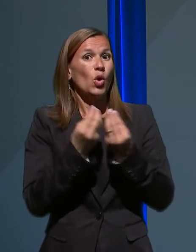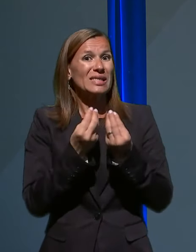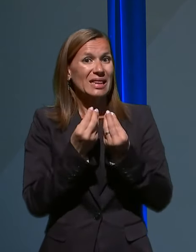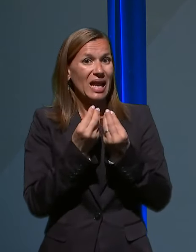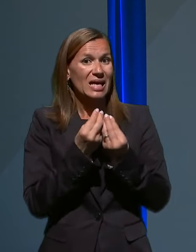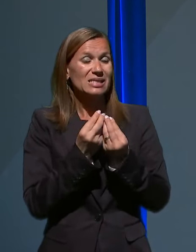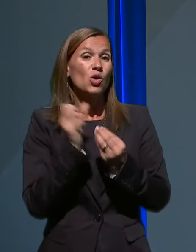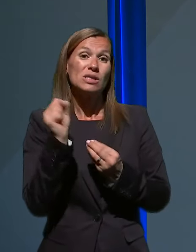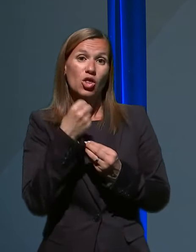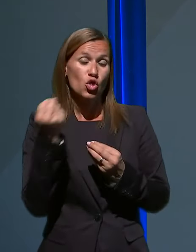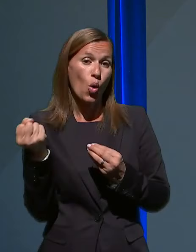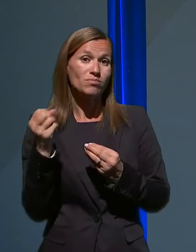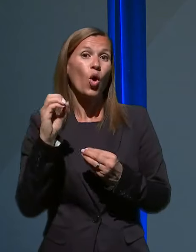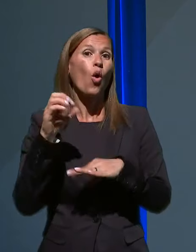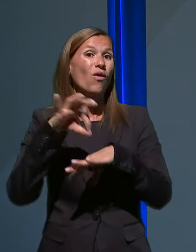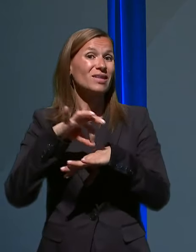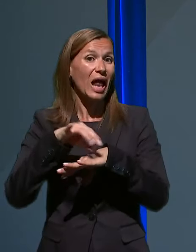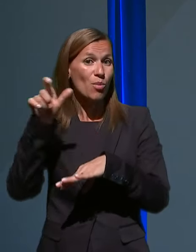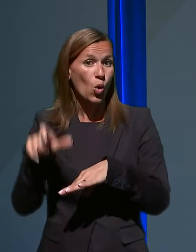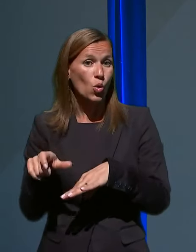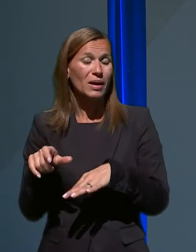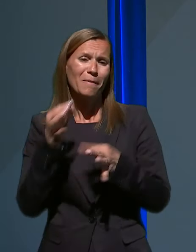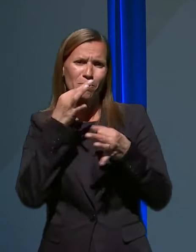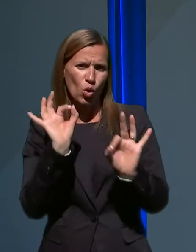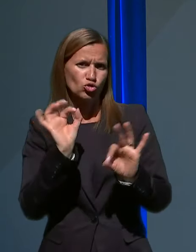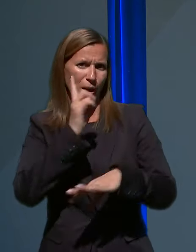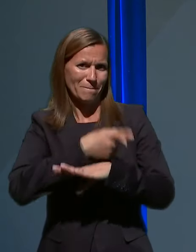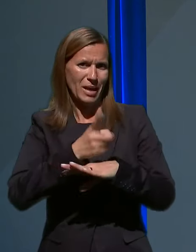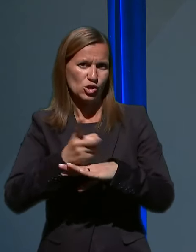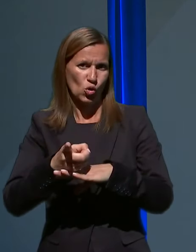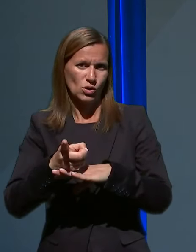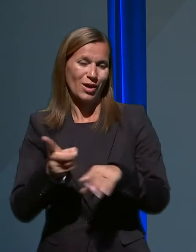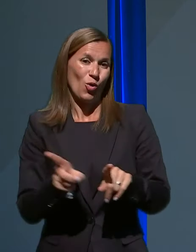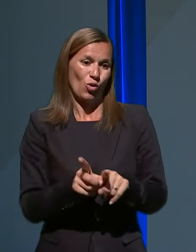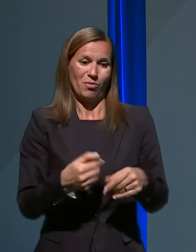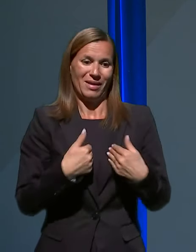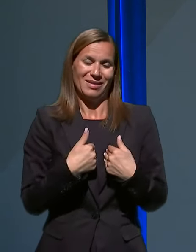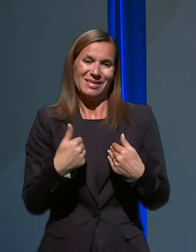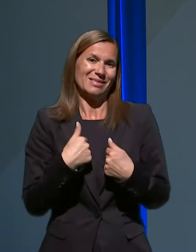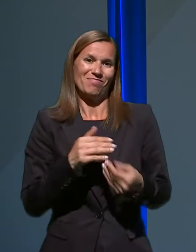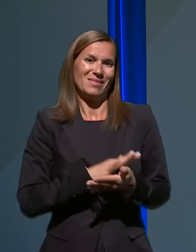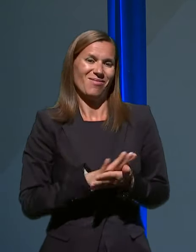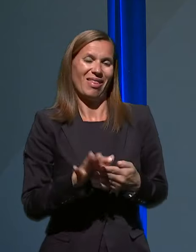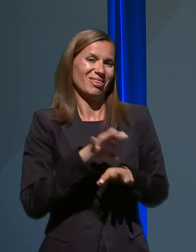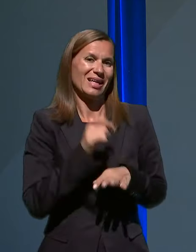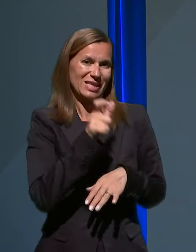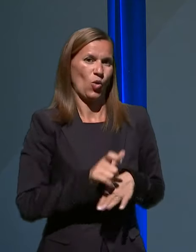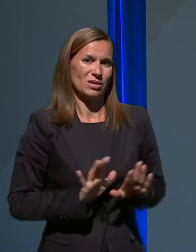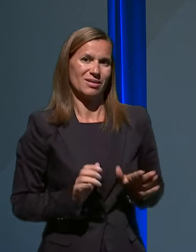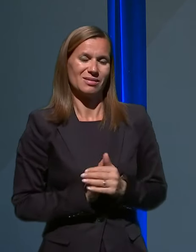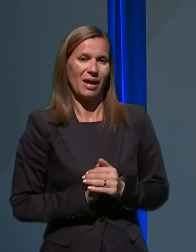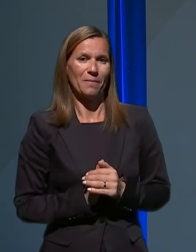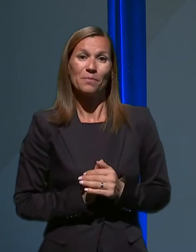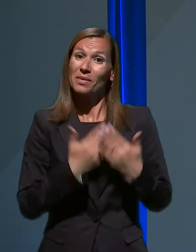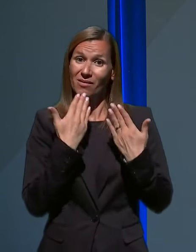tukaj pa oftalmologi bolje presojajo, kot lahko jaz, ki sem navadna zdravnica. Hvala li pa